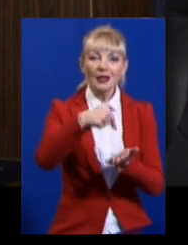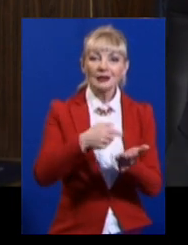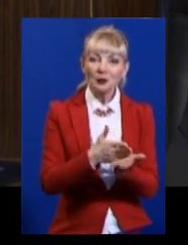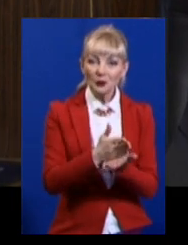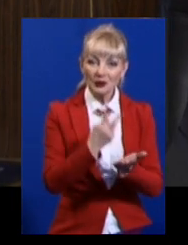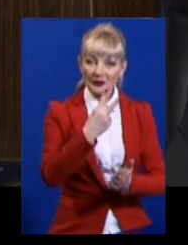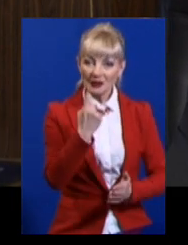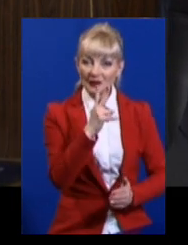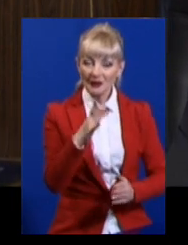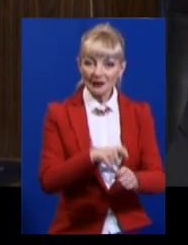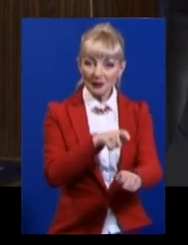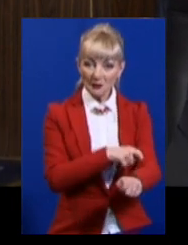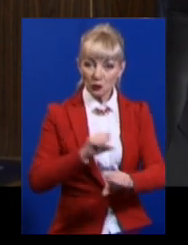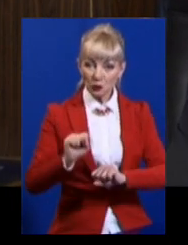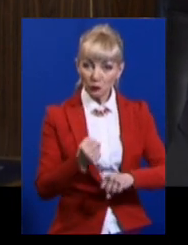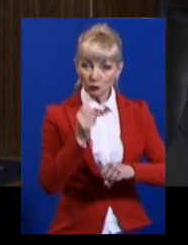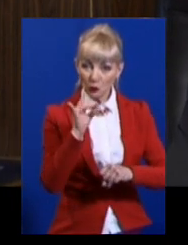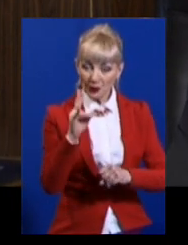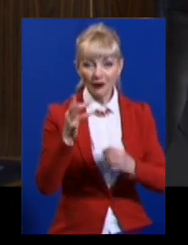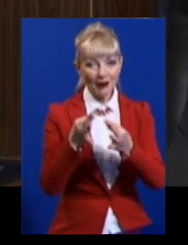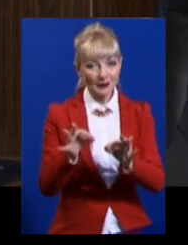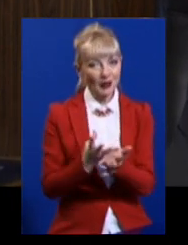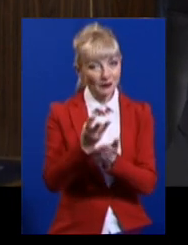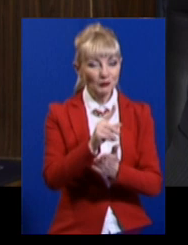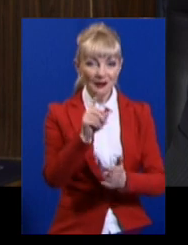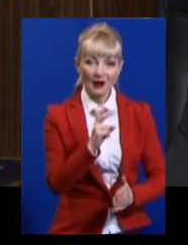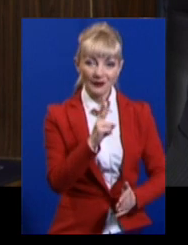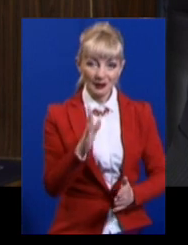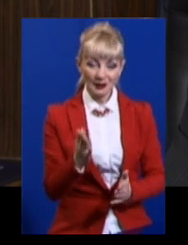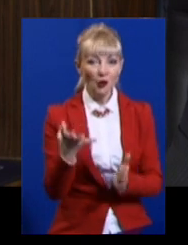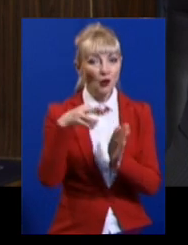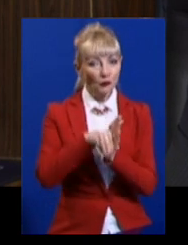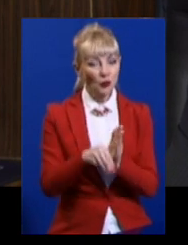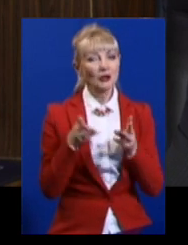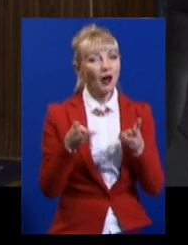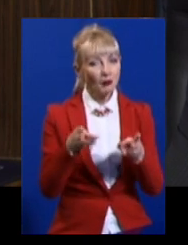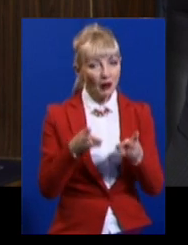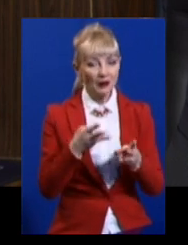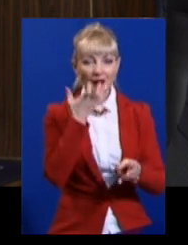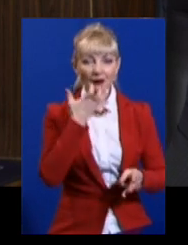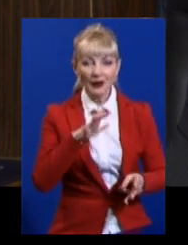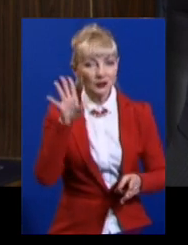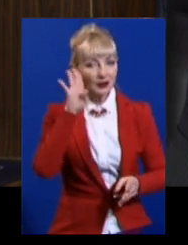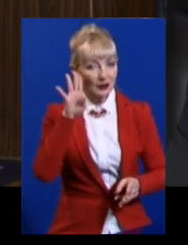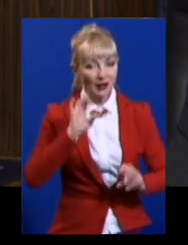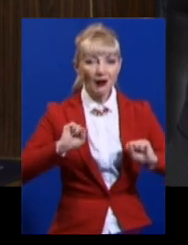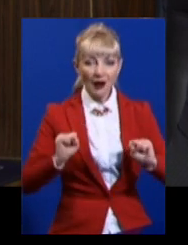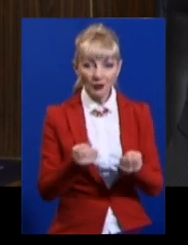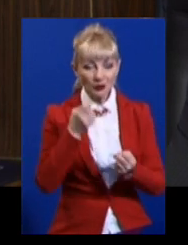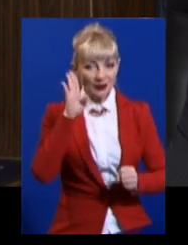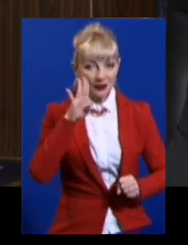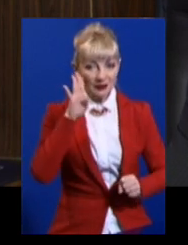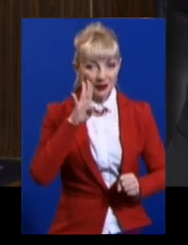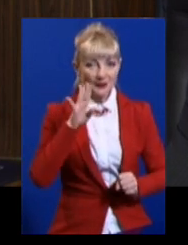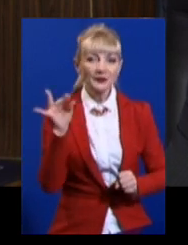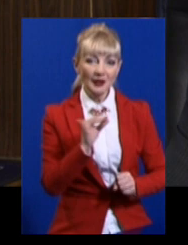21 квадратний метр двірник звільнений від сплати за комунальні послуги. Тобто сюди входить опалення, гаряче водопостачання, холодне водопостачання,